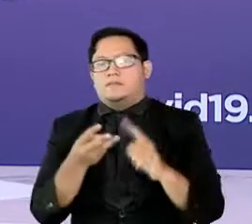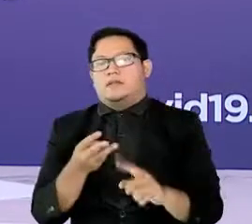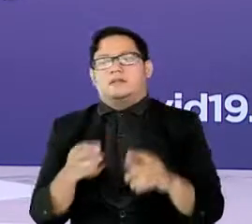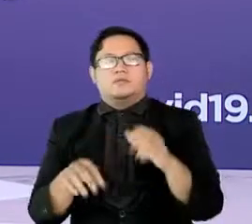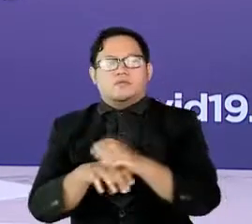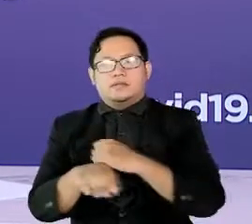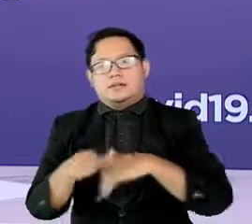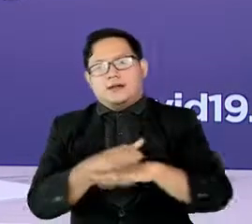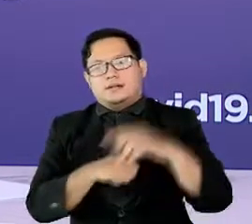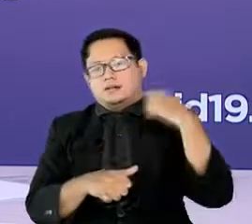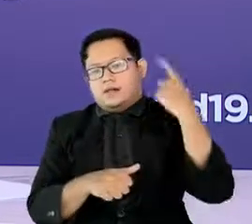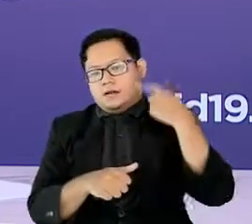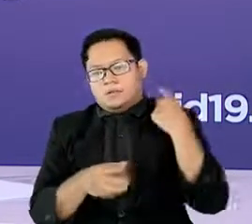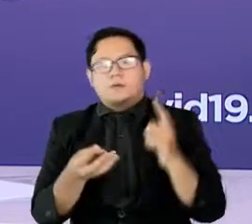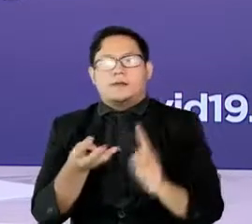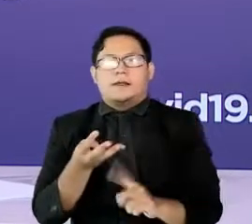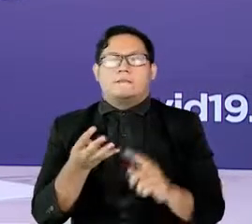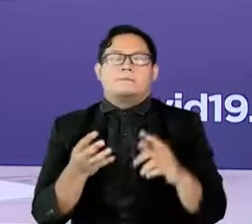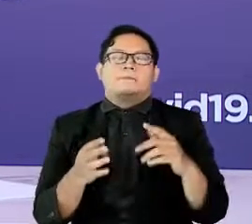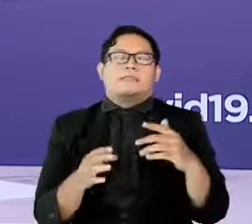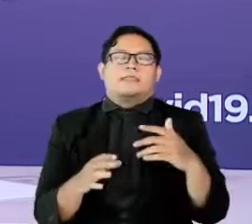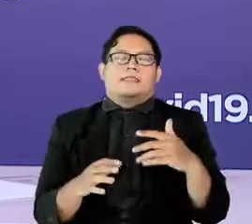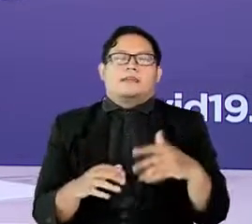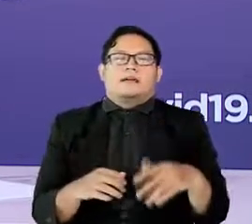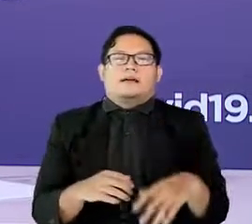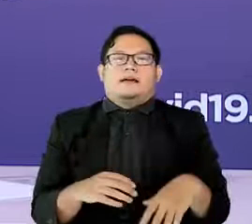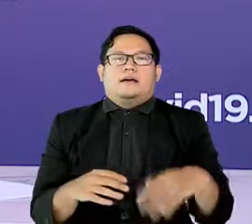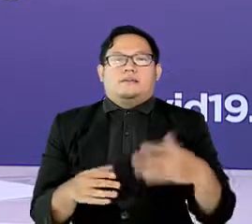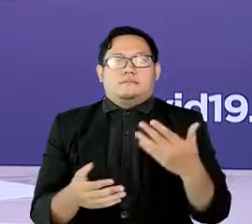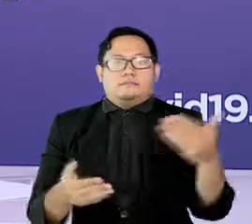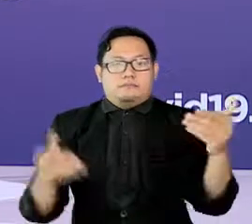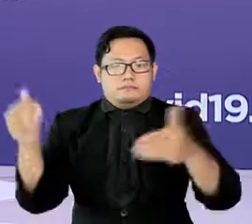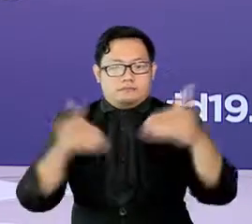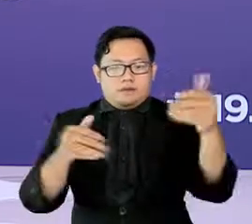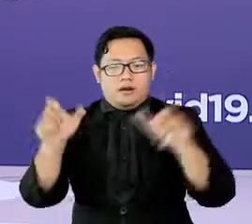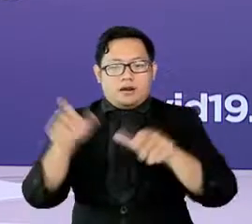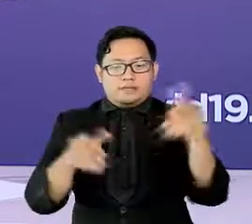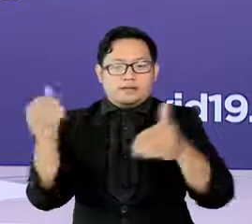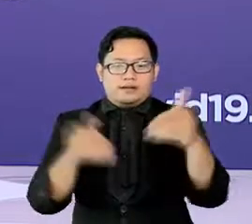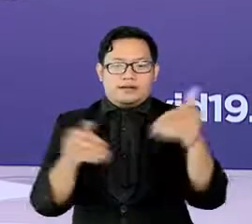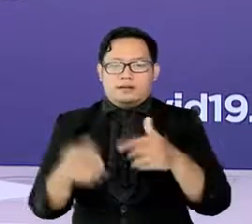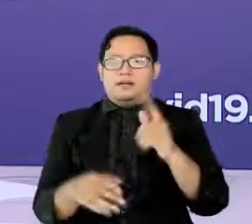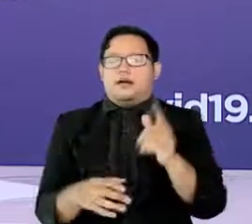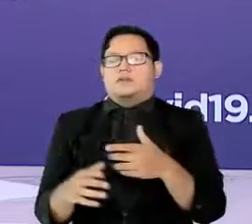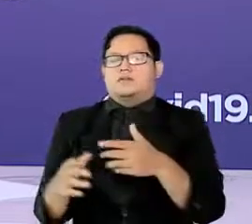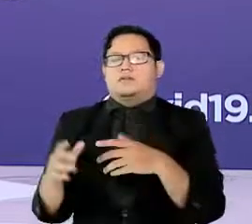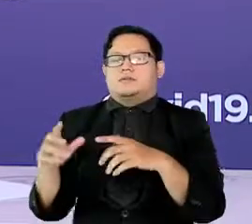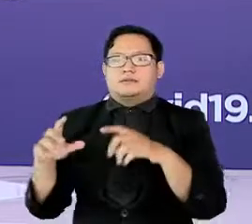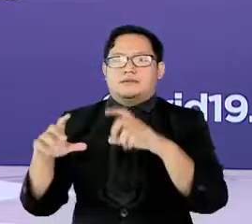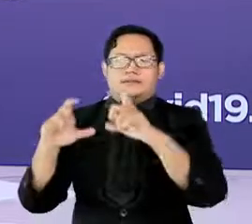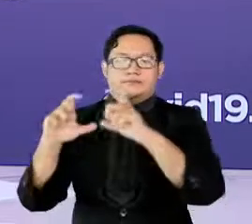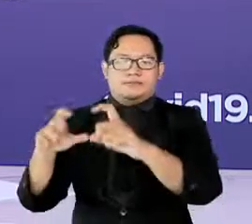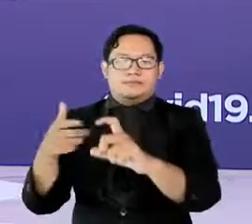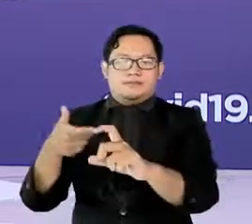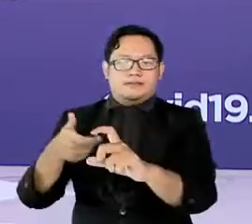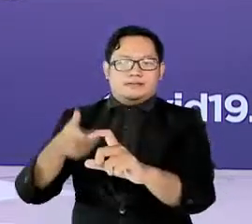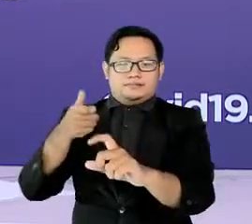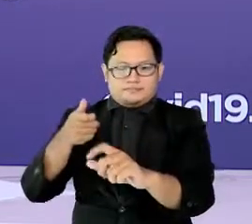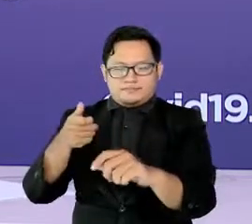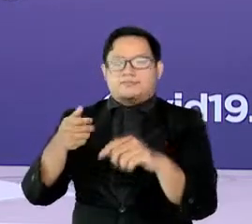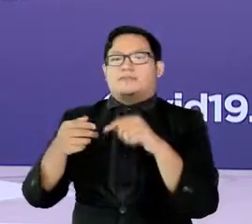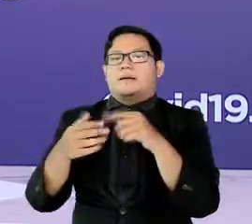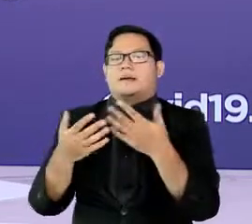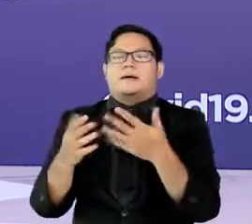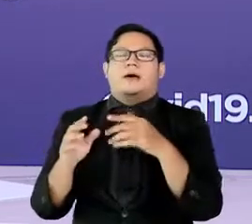dan memastikan pengunjung memindai barcode aplikasi peduli lindungi. Pada prinsipnya, transformasi